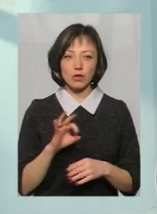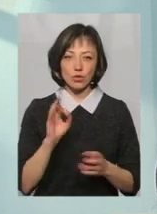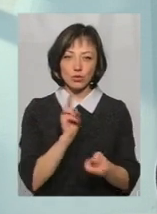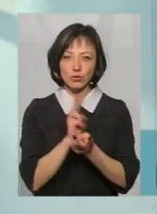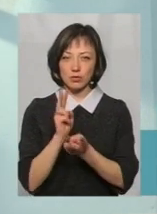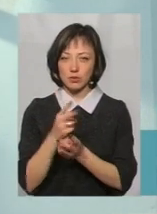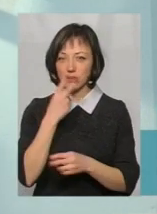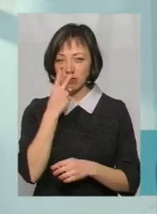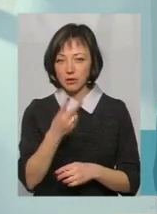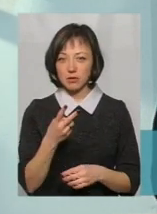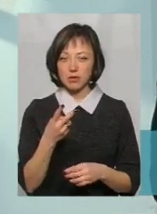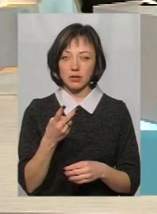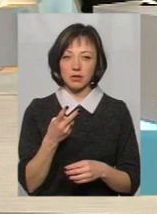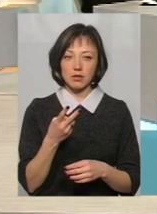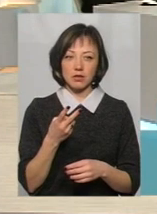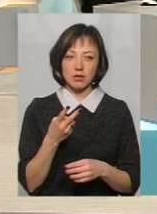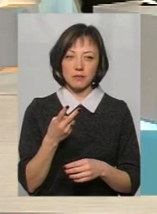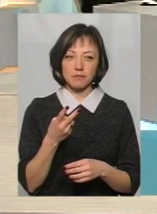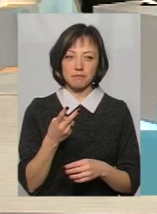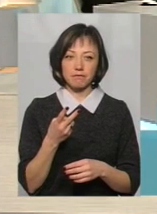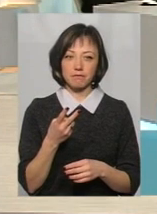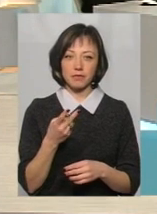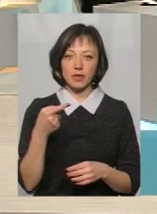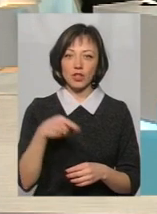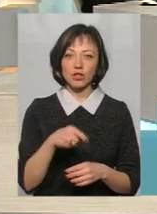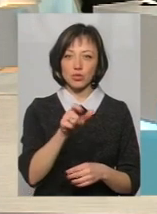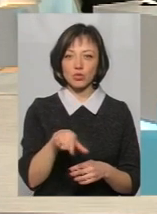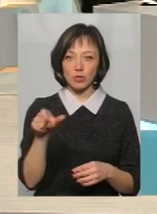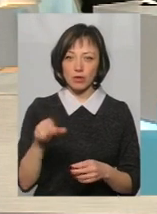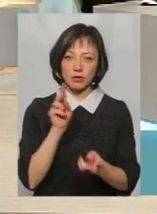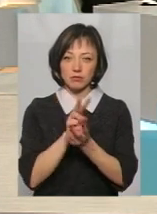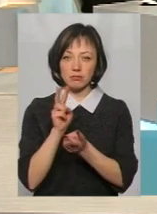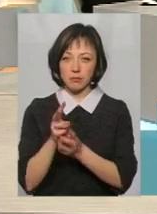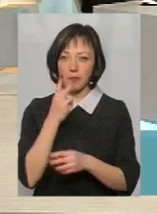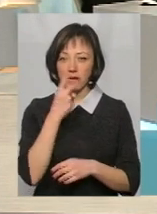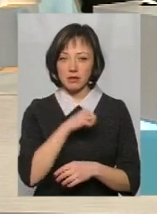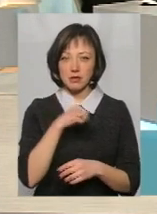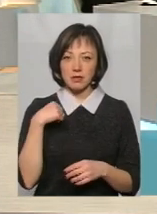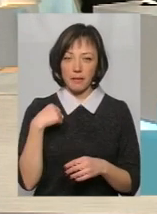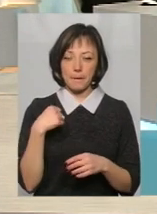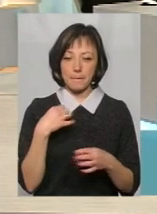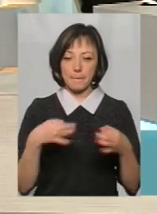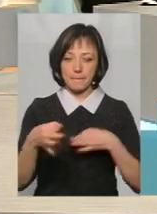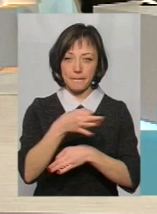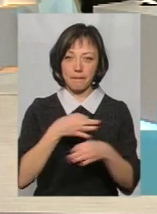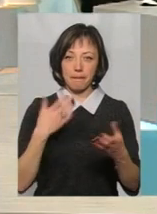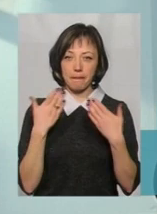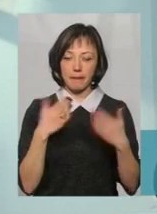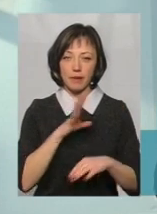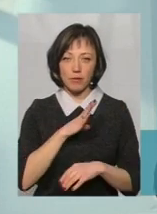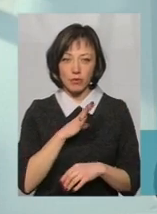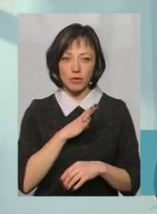зустрічей, я вже десь перезустрічався з тисячі людей, я вже бачив сам за столом і спілкувався.